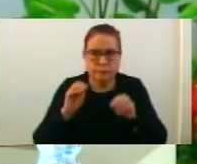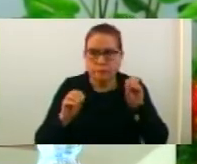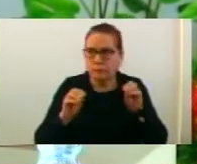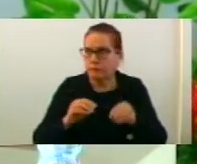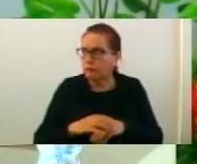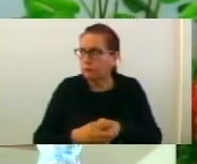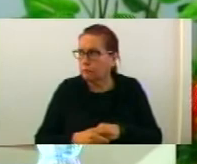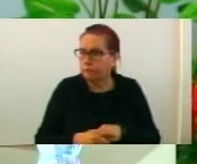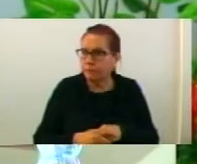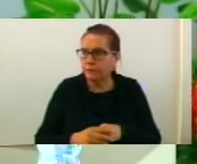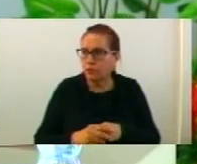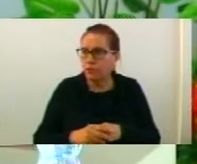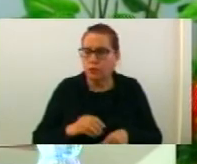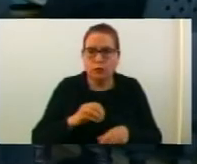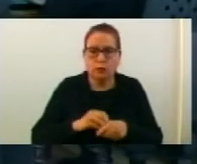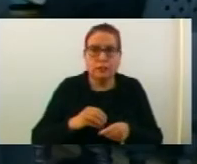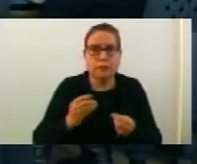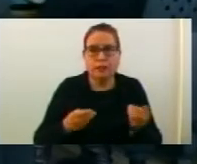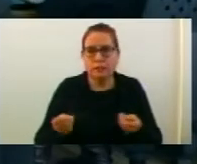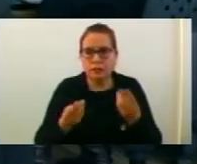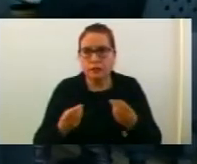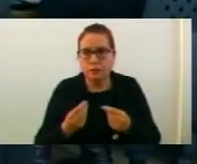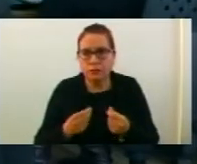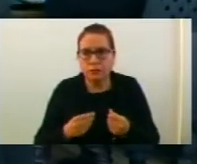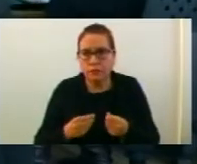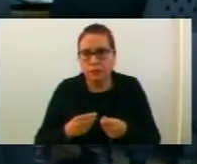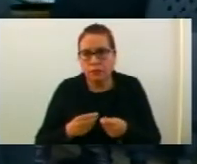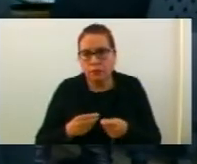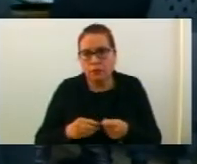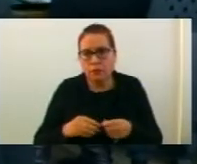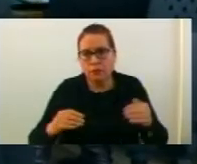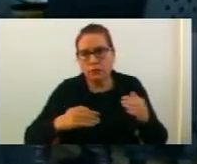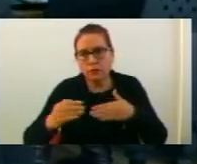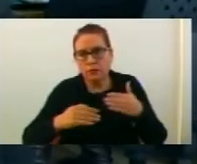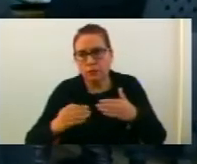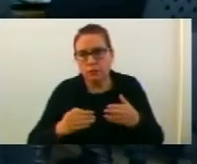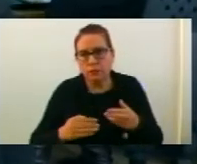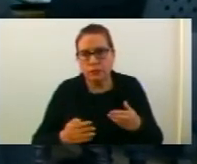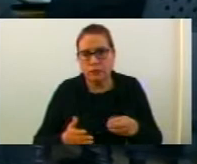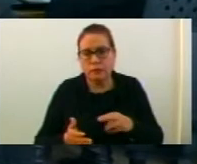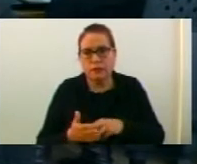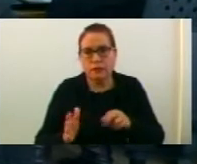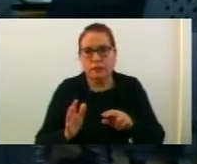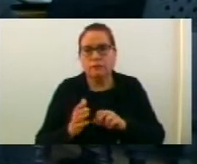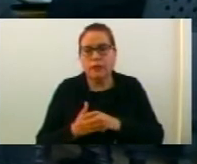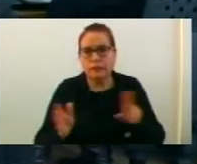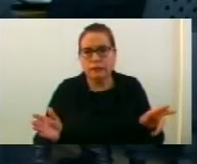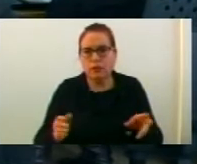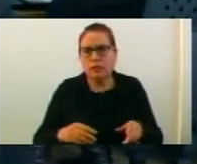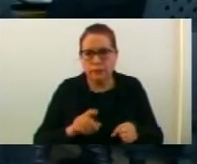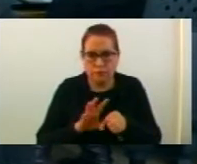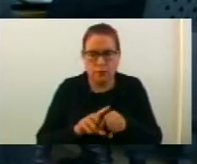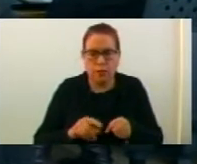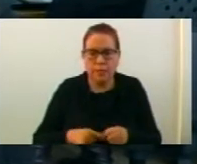Комисията за финанси и бюджет и локален економски развој на седицата одржана на 26.02.2018